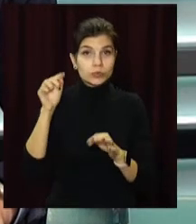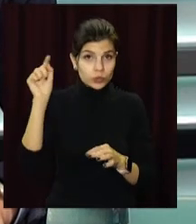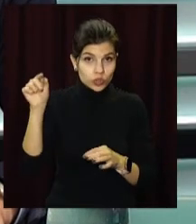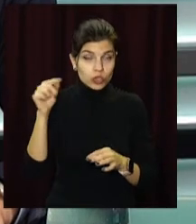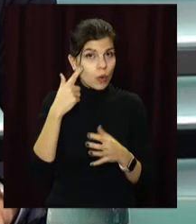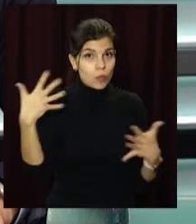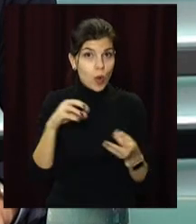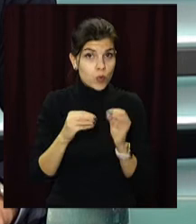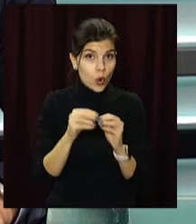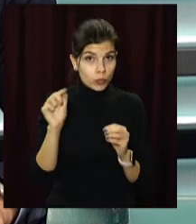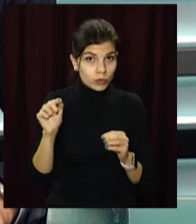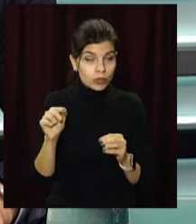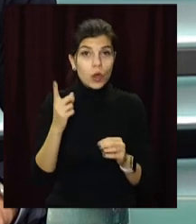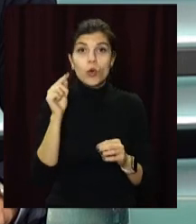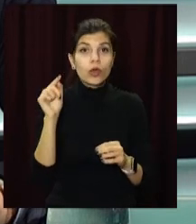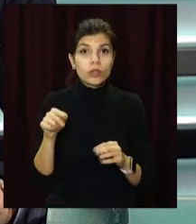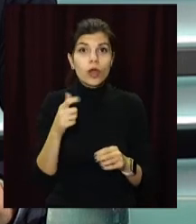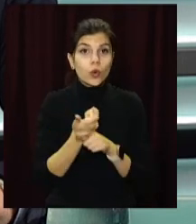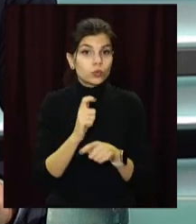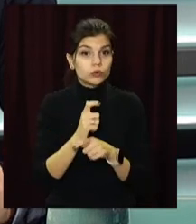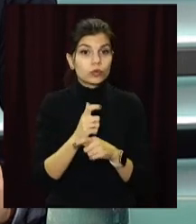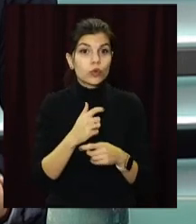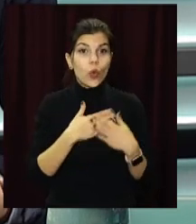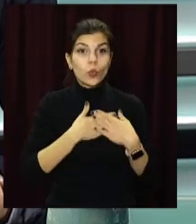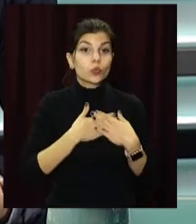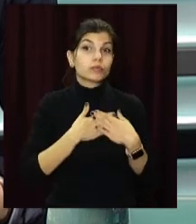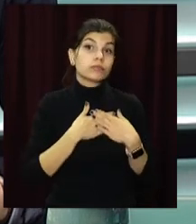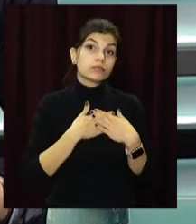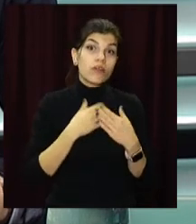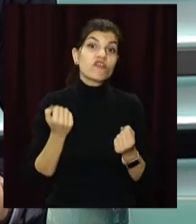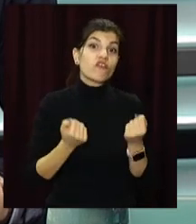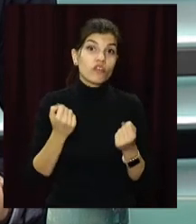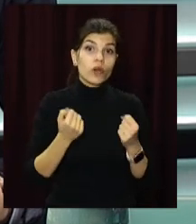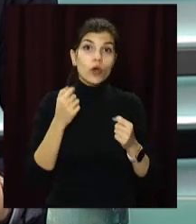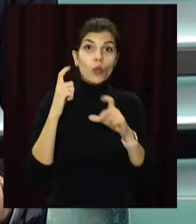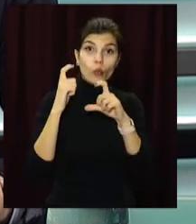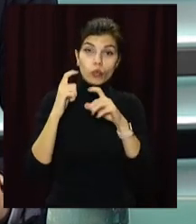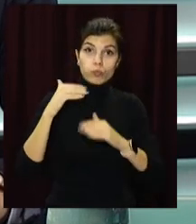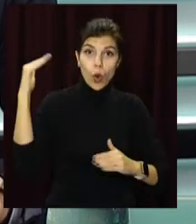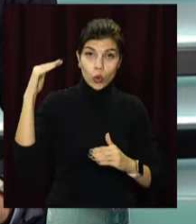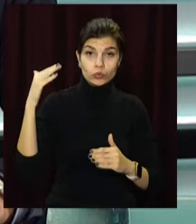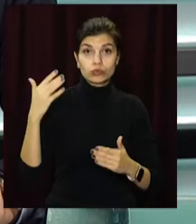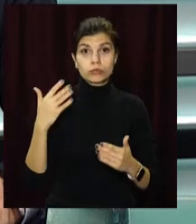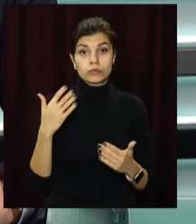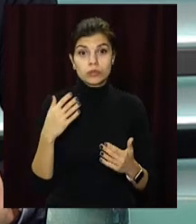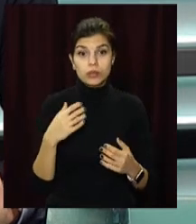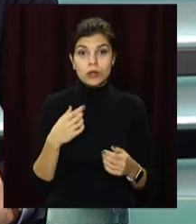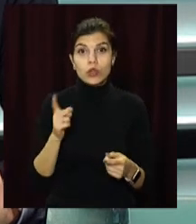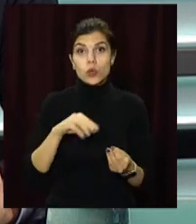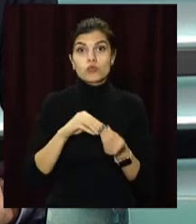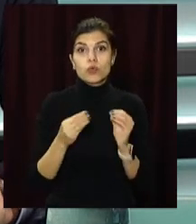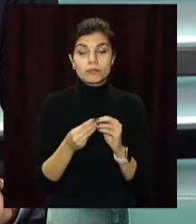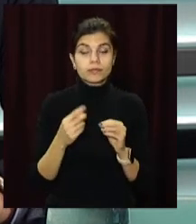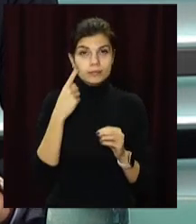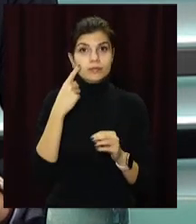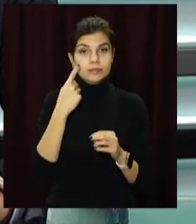нас є найбільш проблемною, тому що там полюбляють їздити водії вантажівок, і з такою ж проблемою у